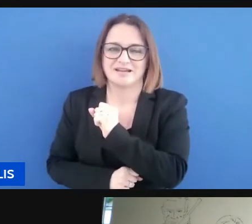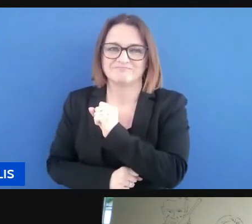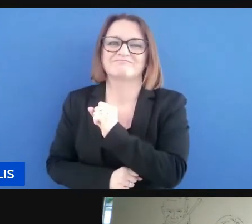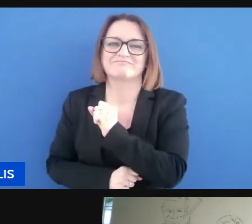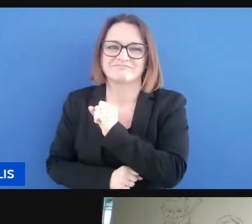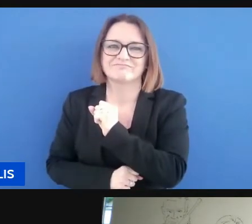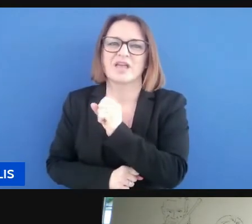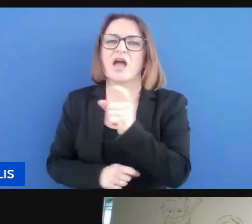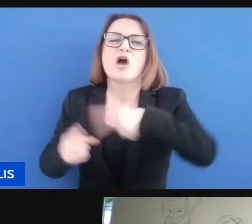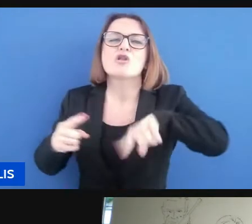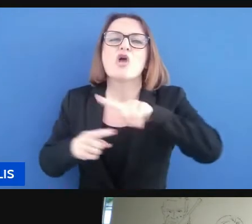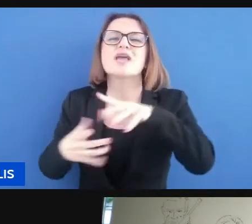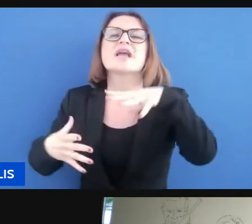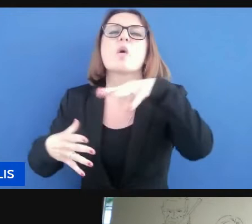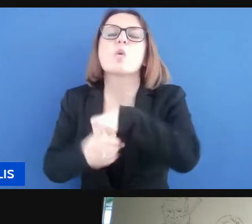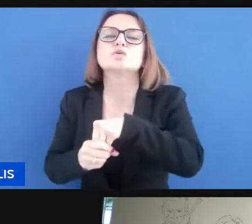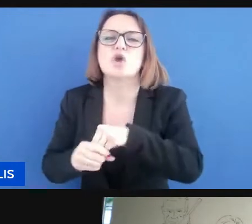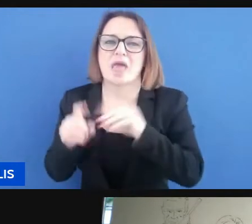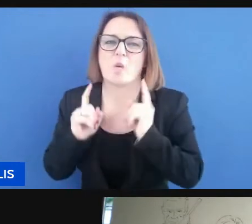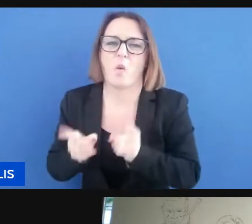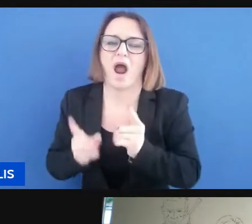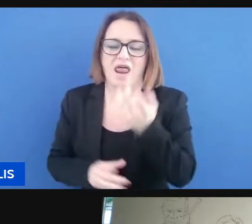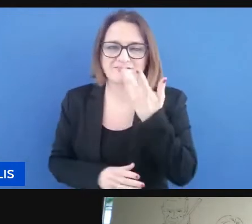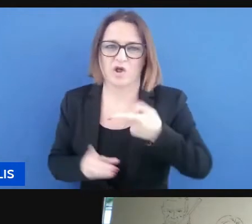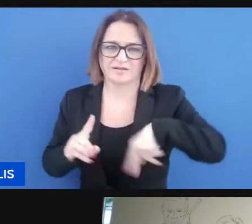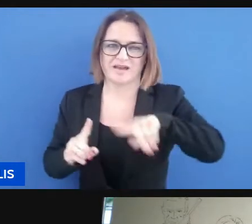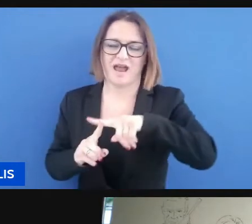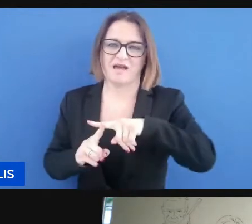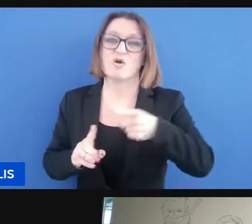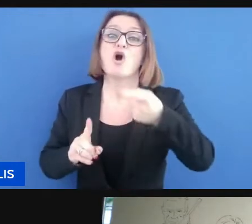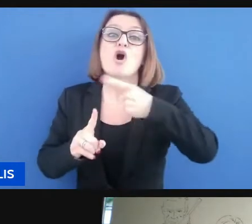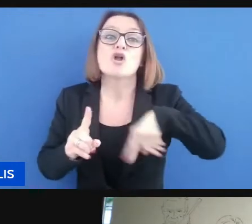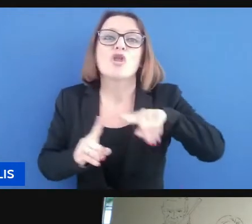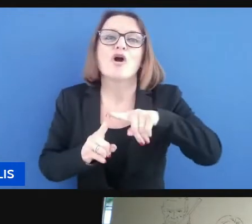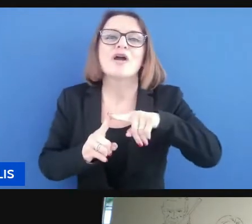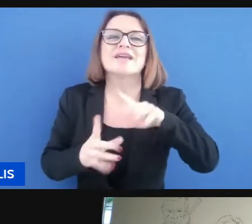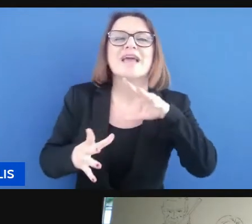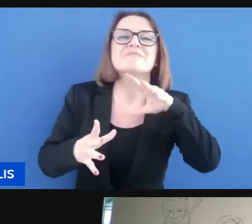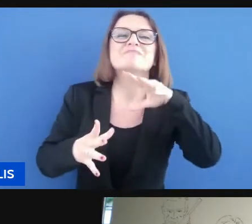inclusione vogliamo realizzare che tipo di accessibilità vogliamo realizzare